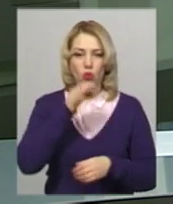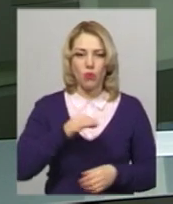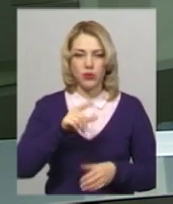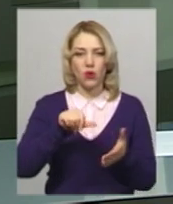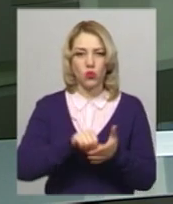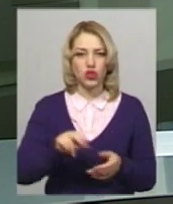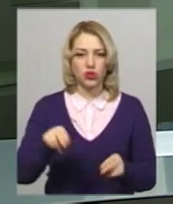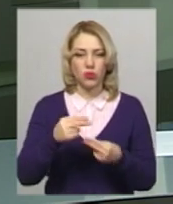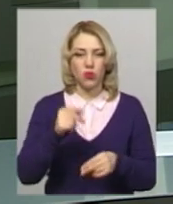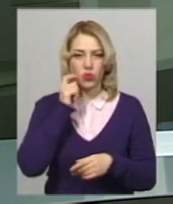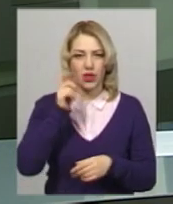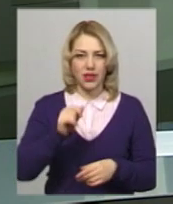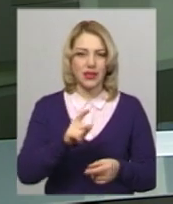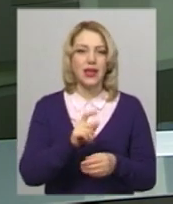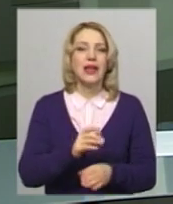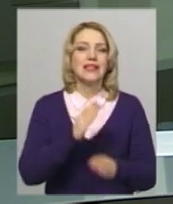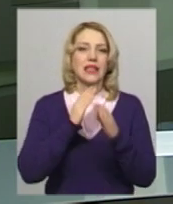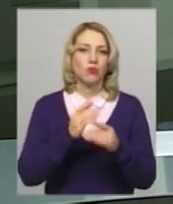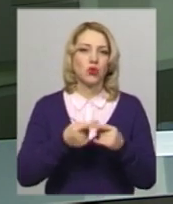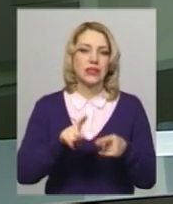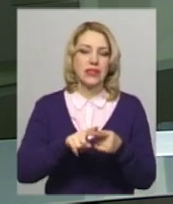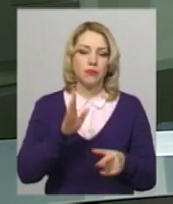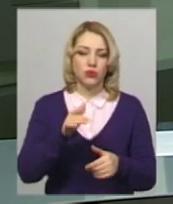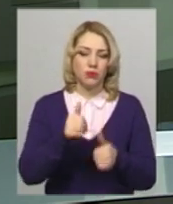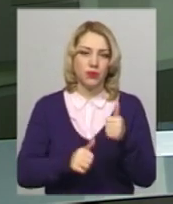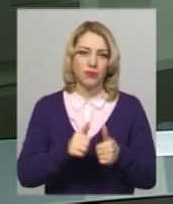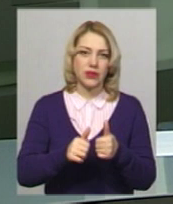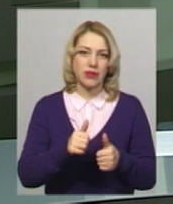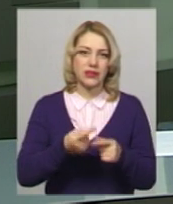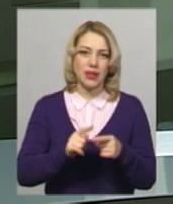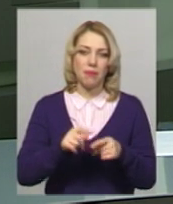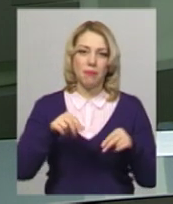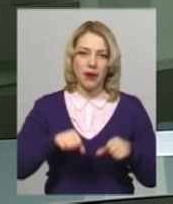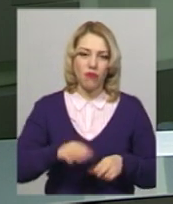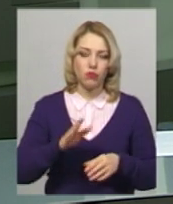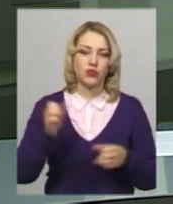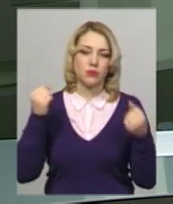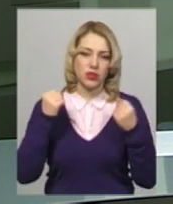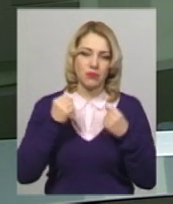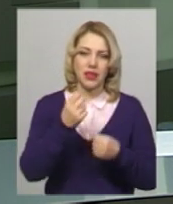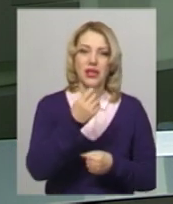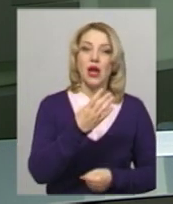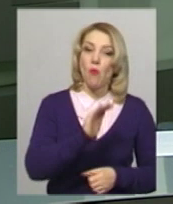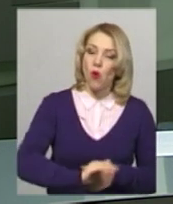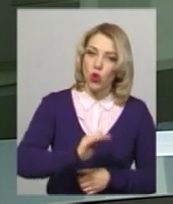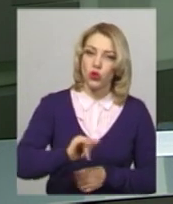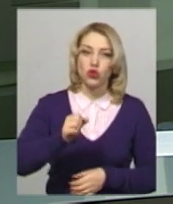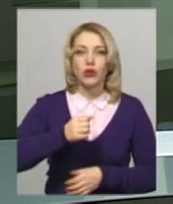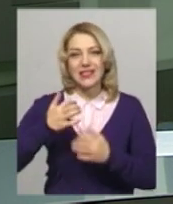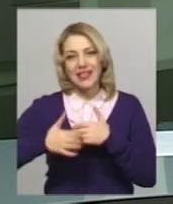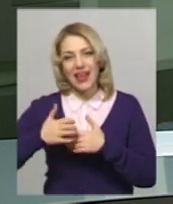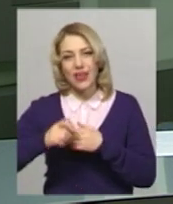у чемпіонаті України з кікбоксингу. Змагатимуться за це спортсмени молодшого і середнього віку.